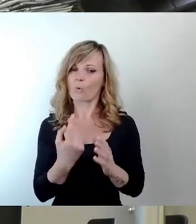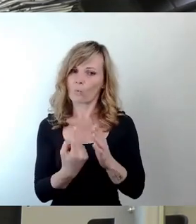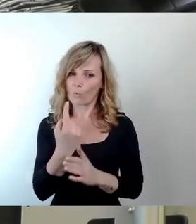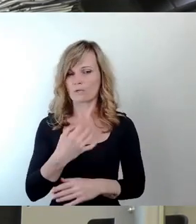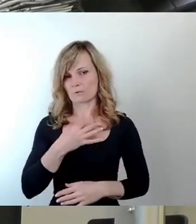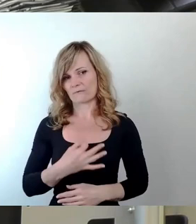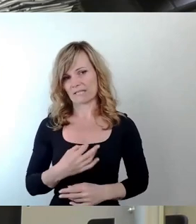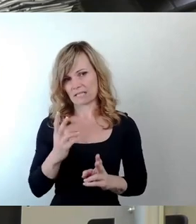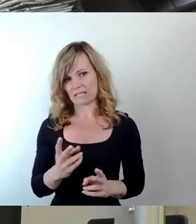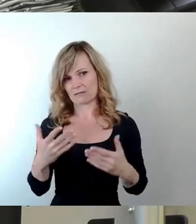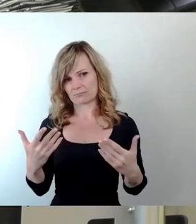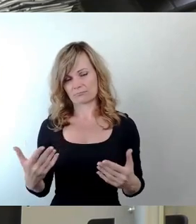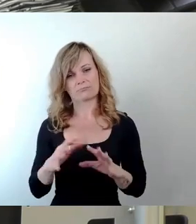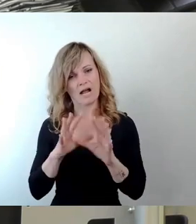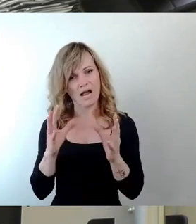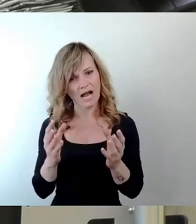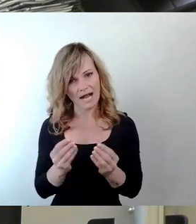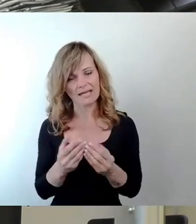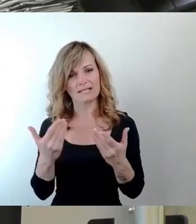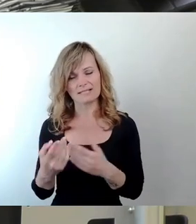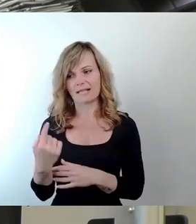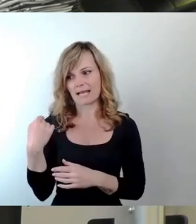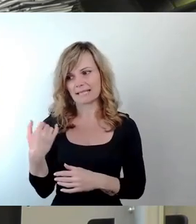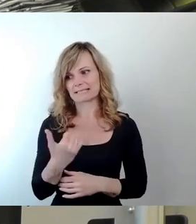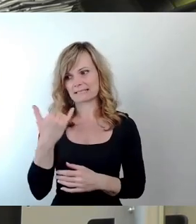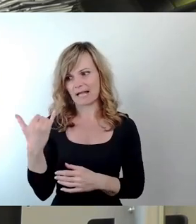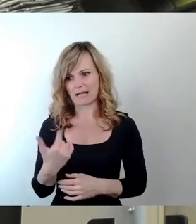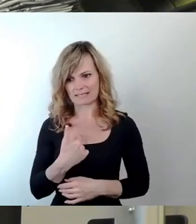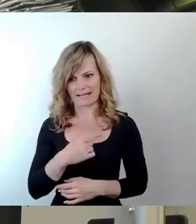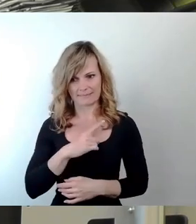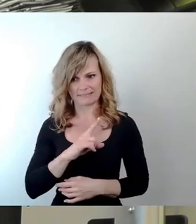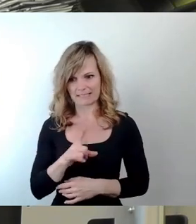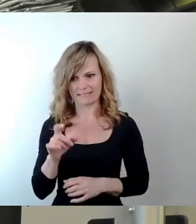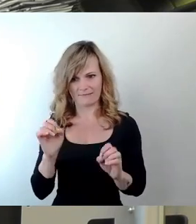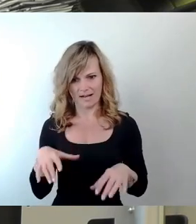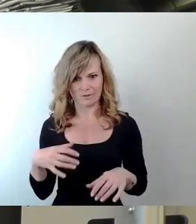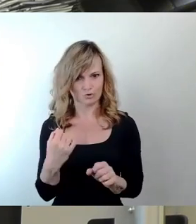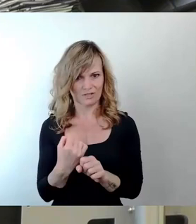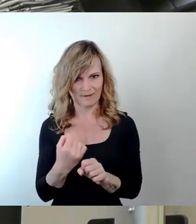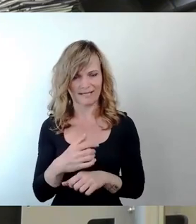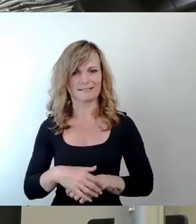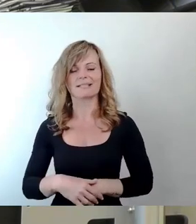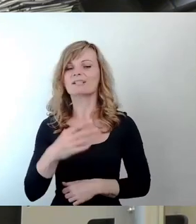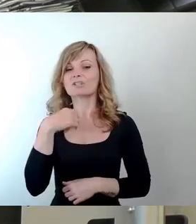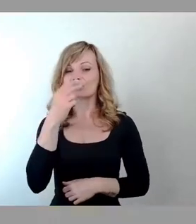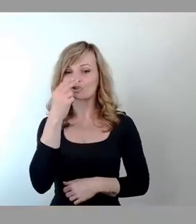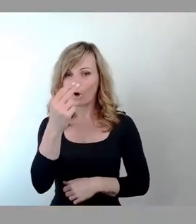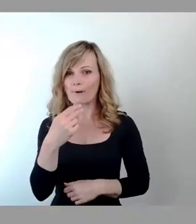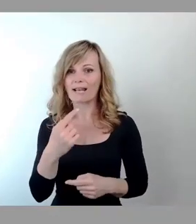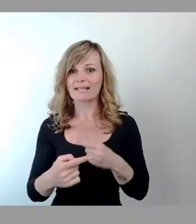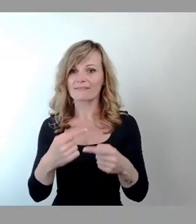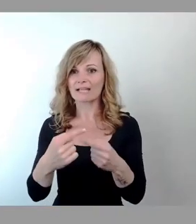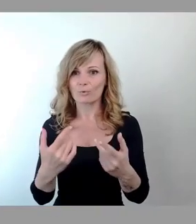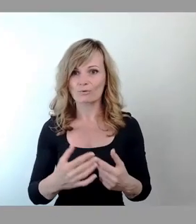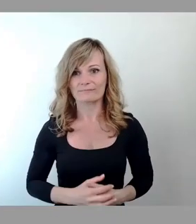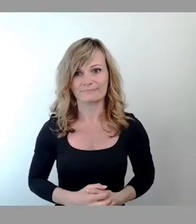alles kann ich ja in den letzten Jahren nicht falsch gemacht haben. Wir gucken mal auf die Entwicklung. Wir werden